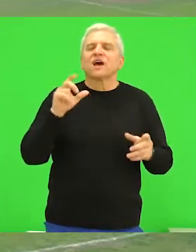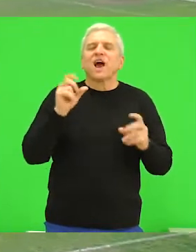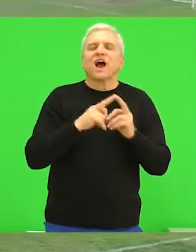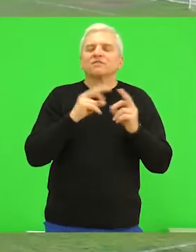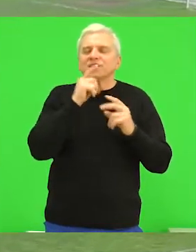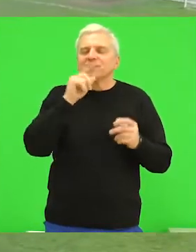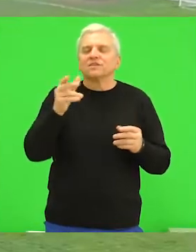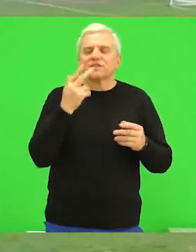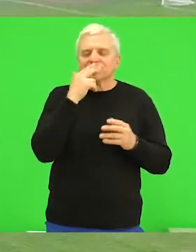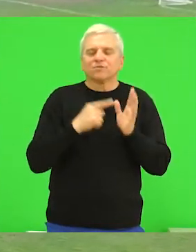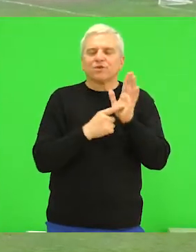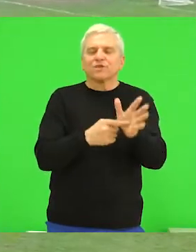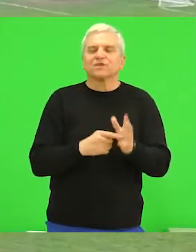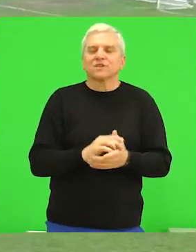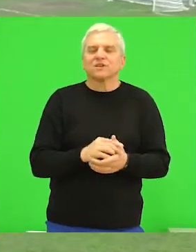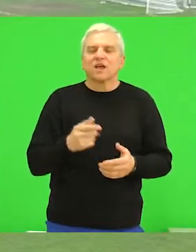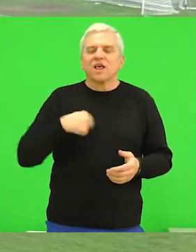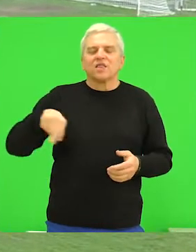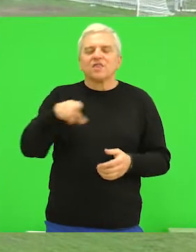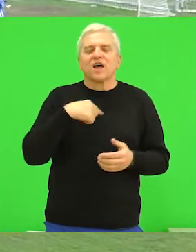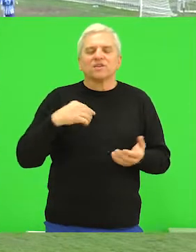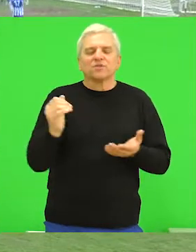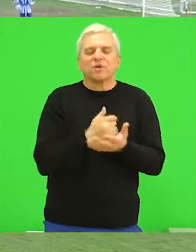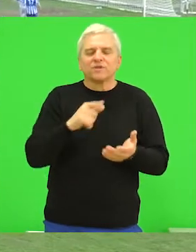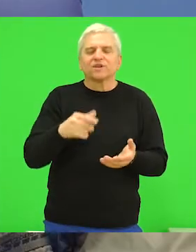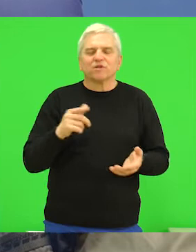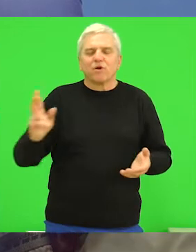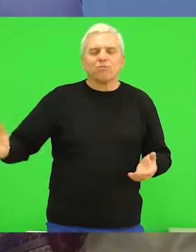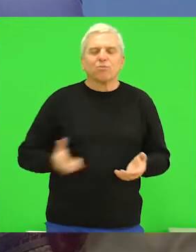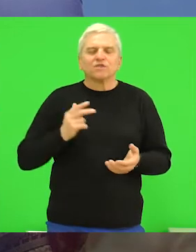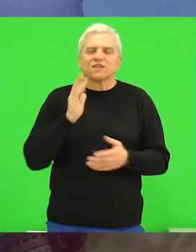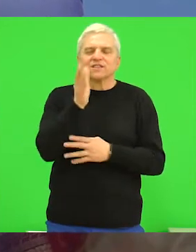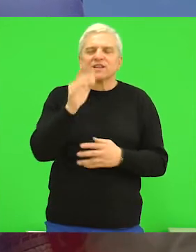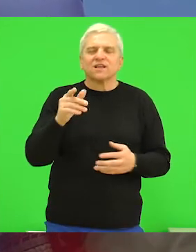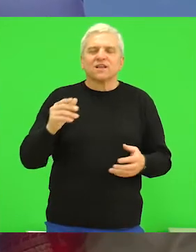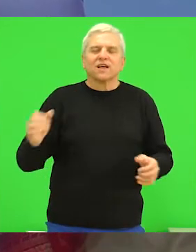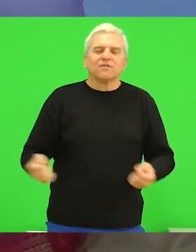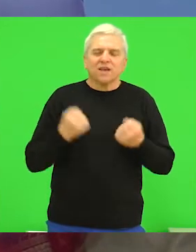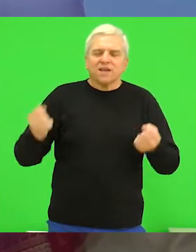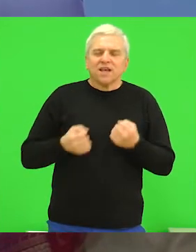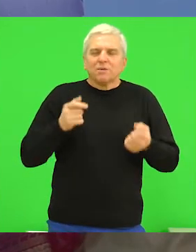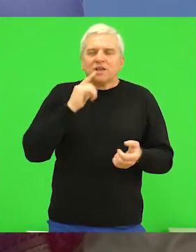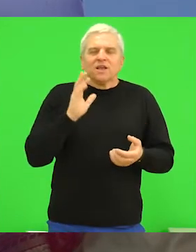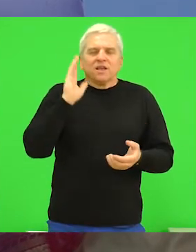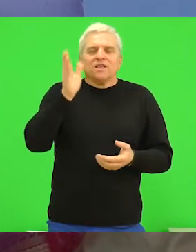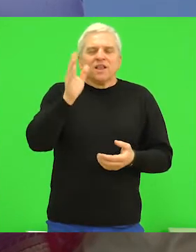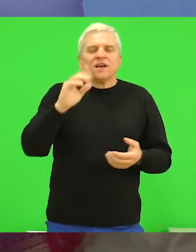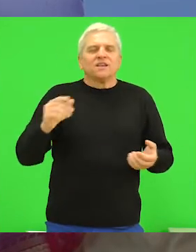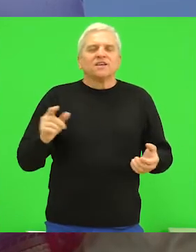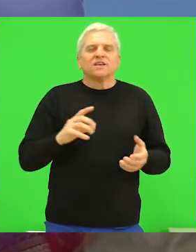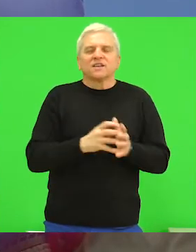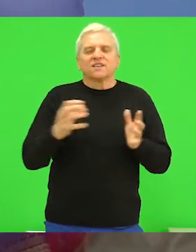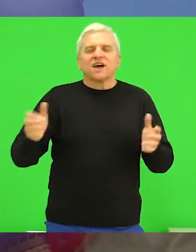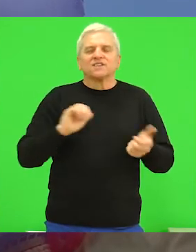Mehmed Avdić i priredili. Nama ova pobeda je podstreg za dalje, zamajac za dalje, za